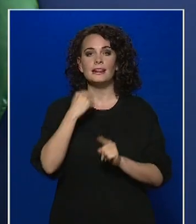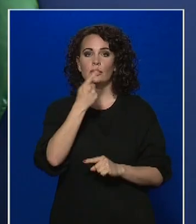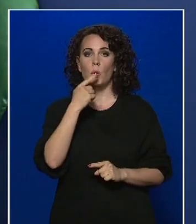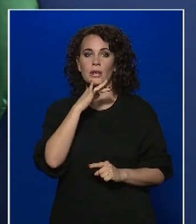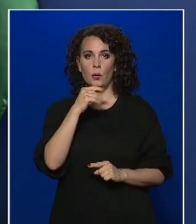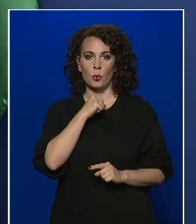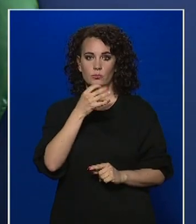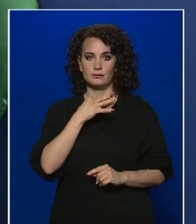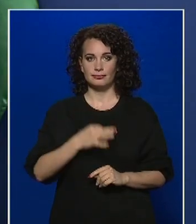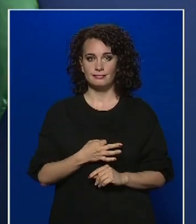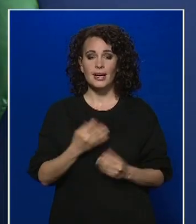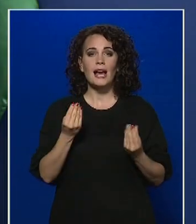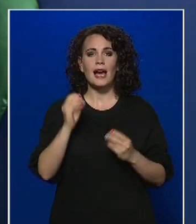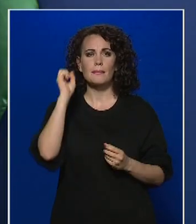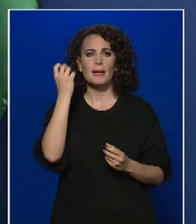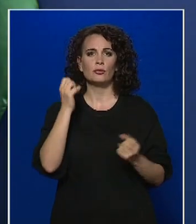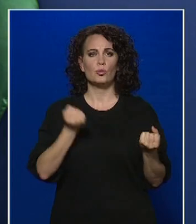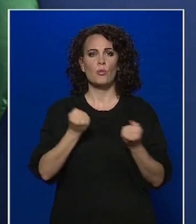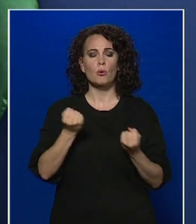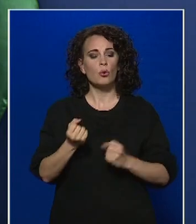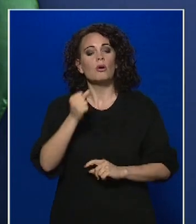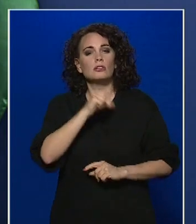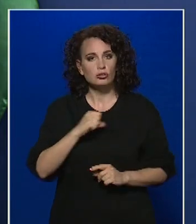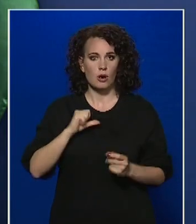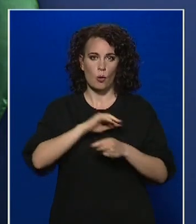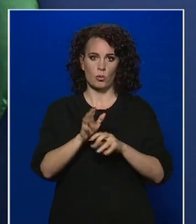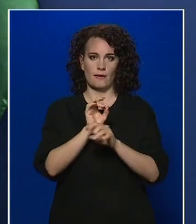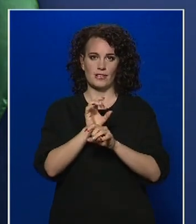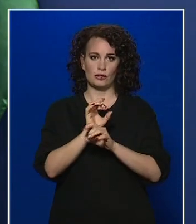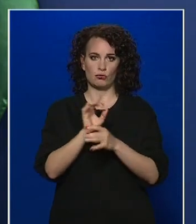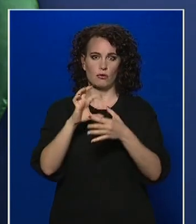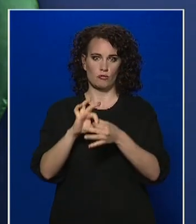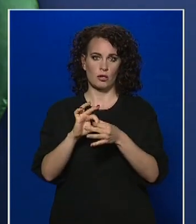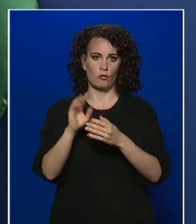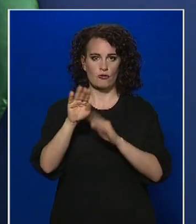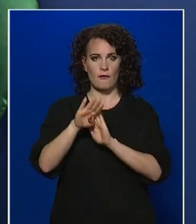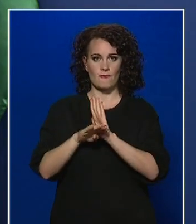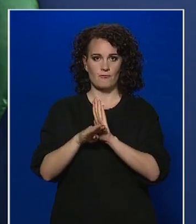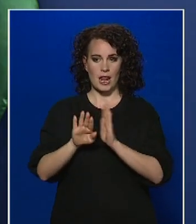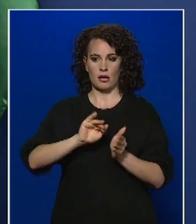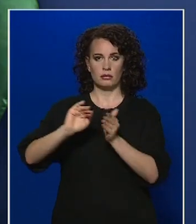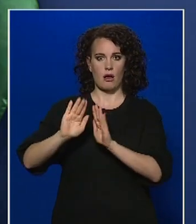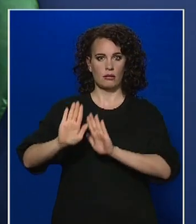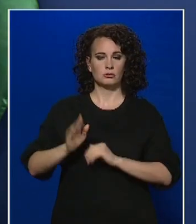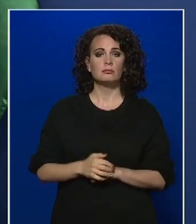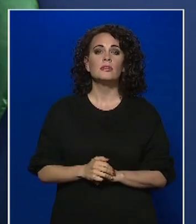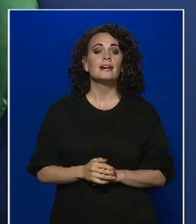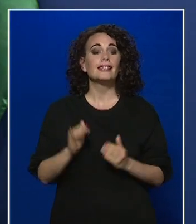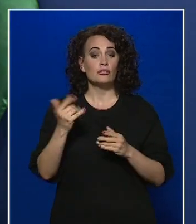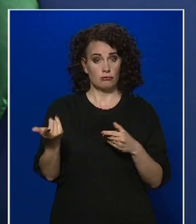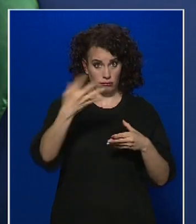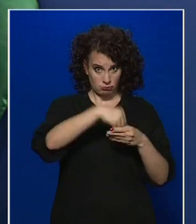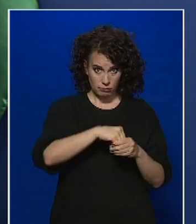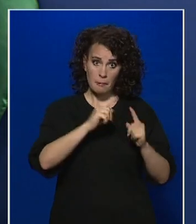hány mentőautó végez kifejezetten csak koronavírussal összefüggő feladatokat, és ezek az autók egységek részt vesznek-e az